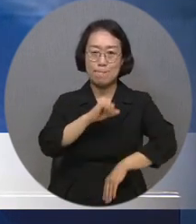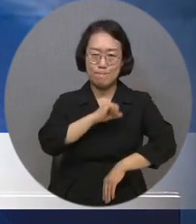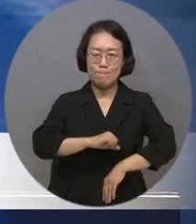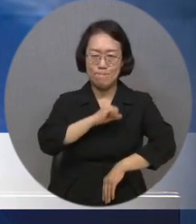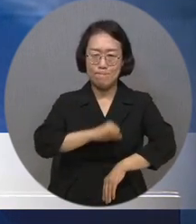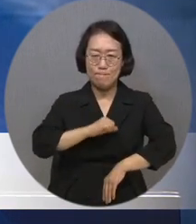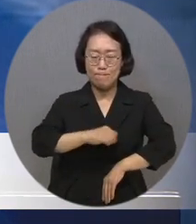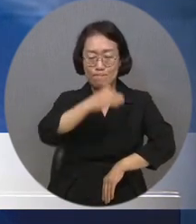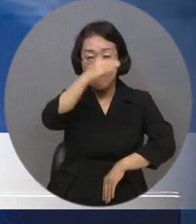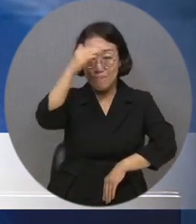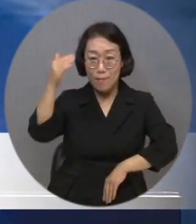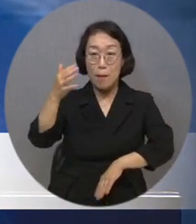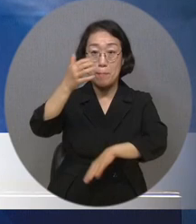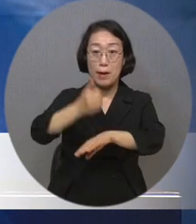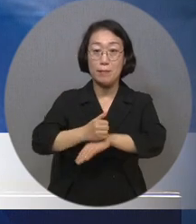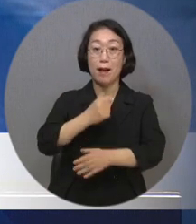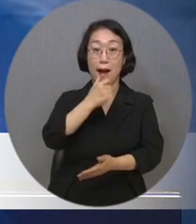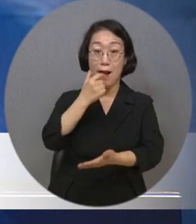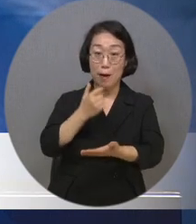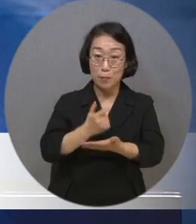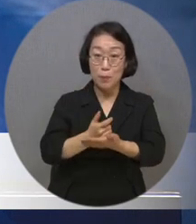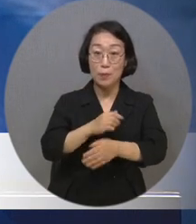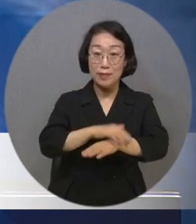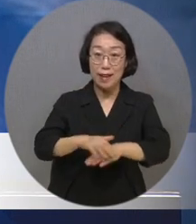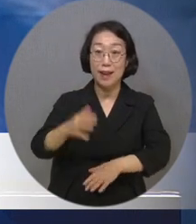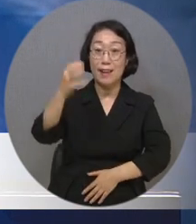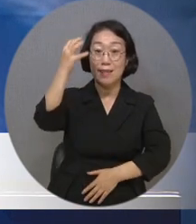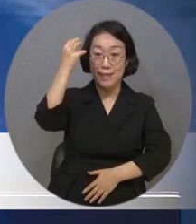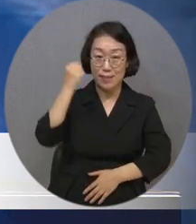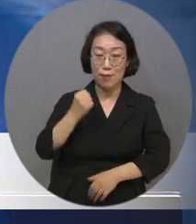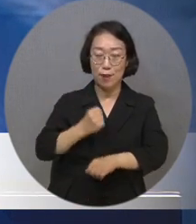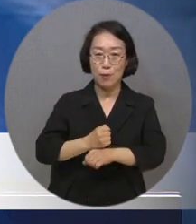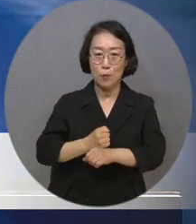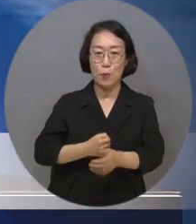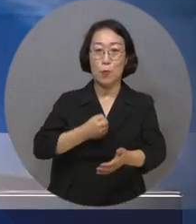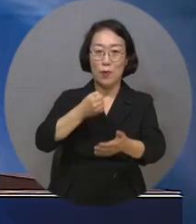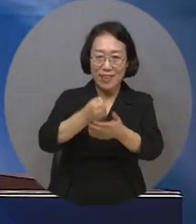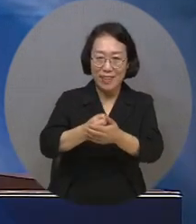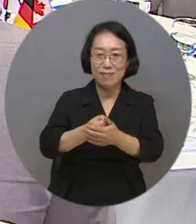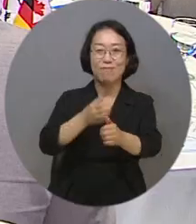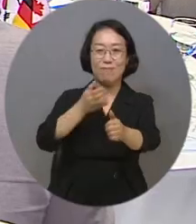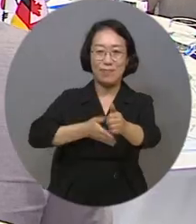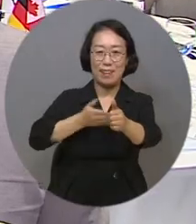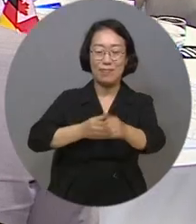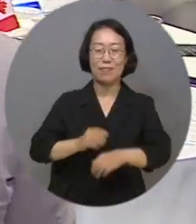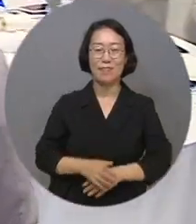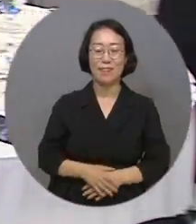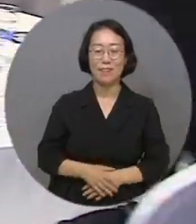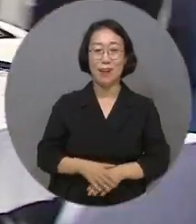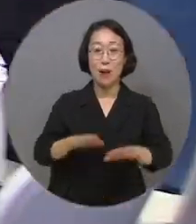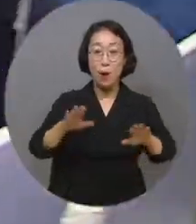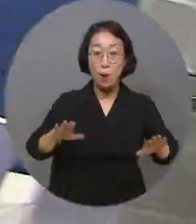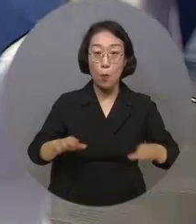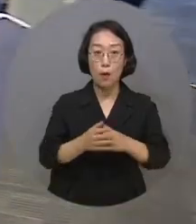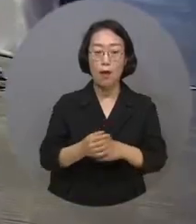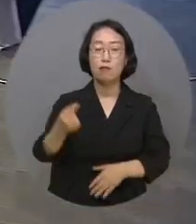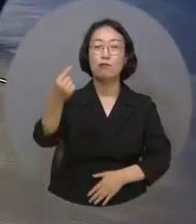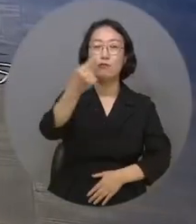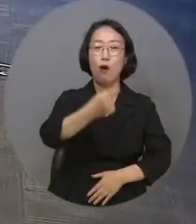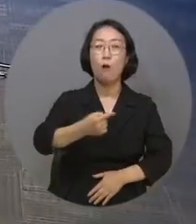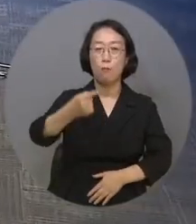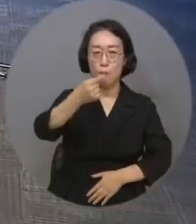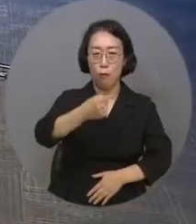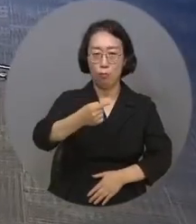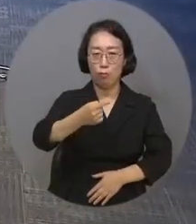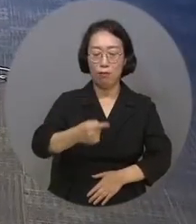오는 그 감동을 항상 생각하시고 용기를 내주셨으면 합니다. 올해로 첫 번째를 맞이한